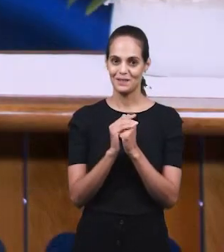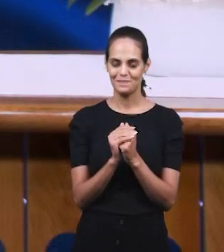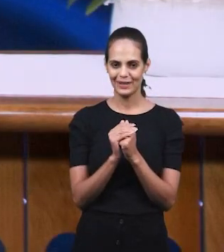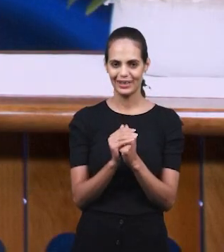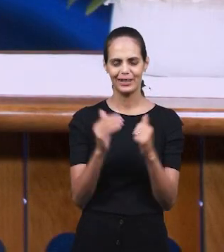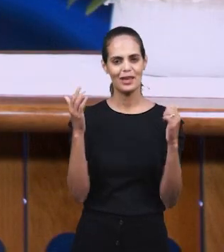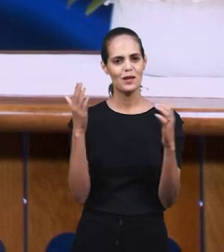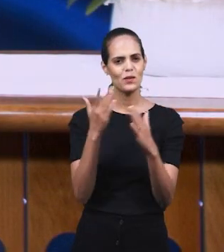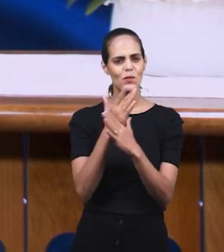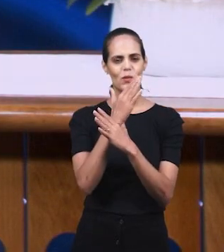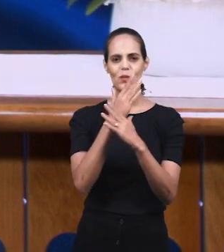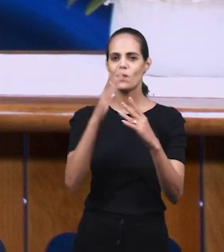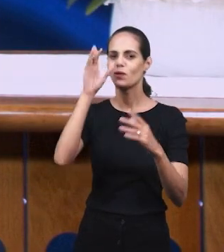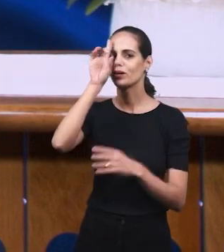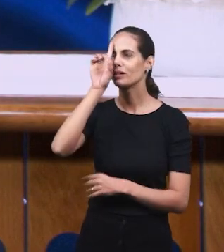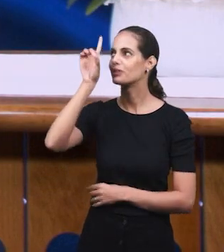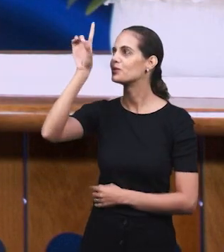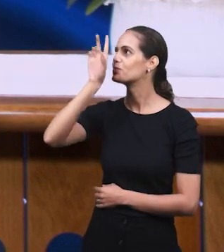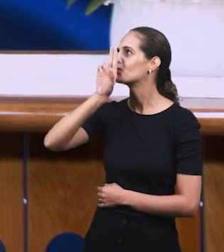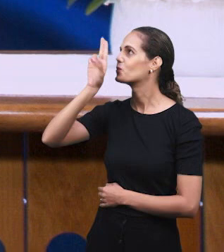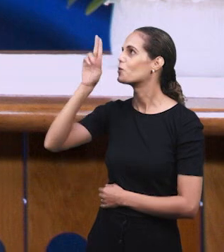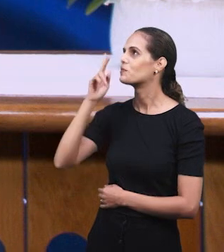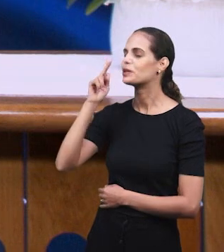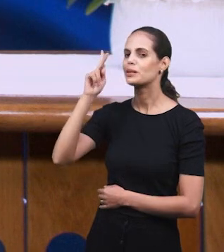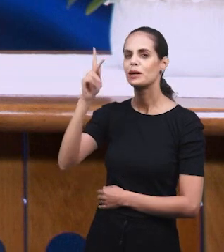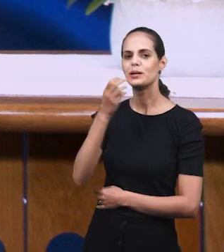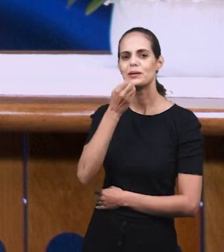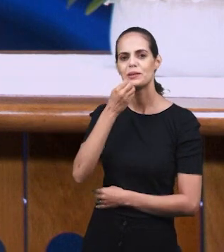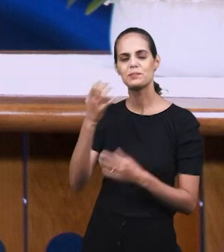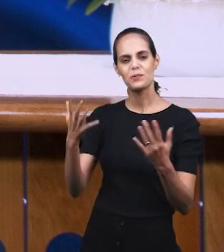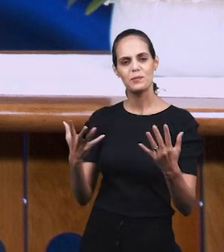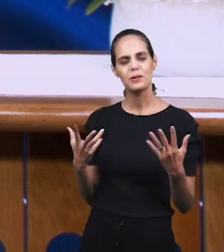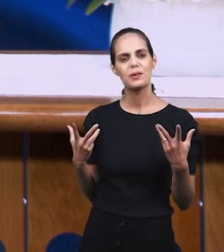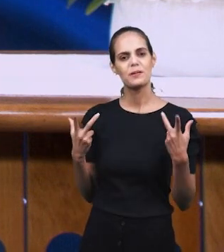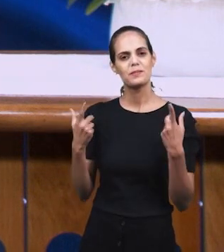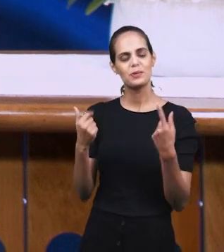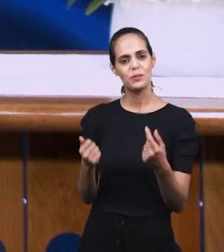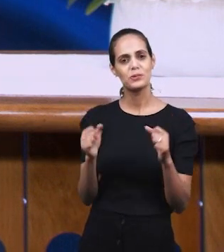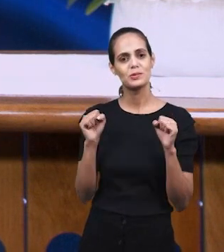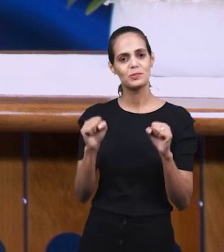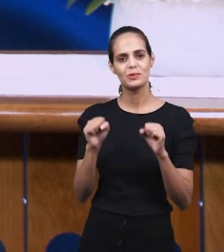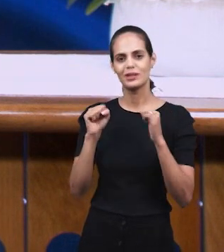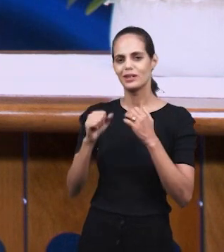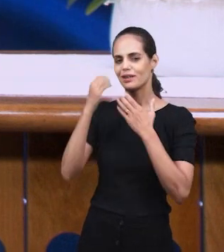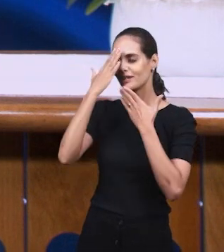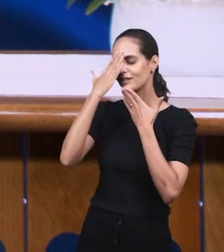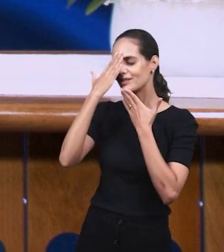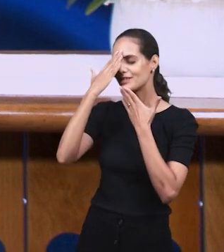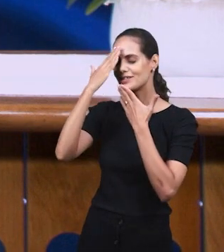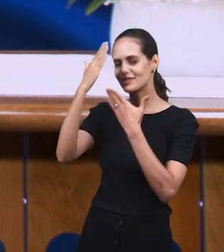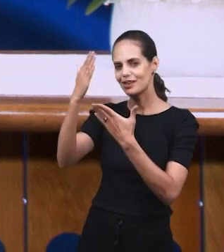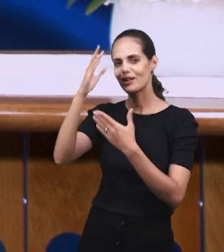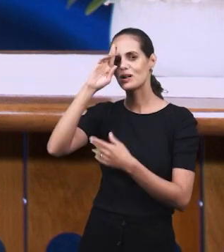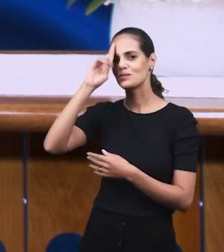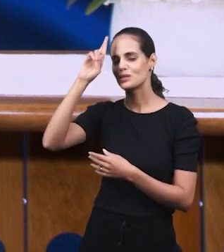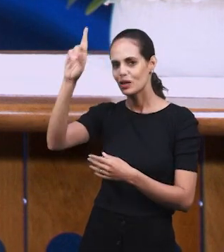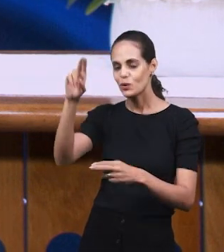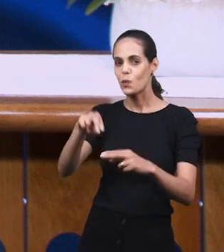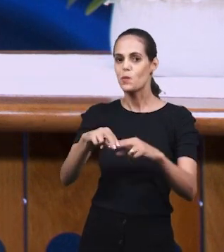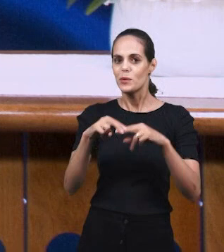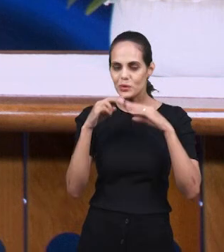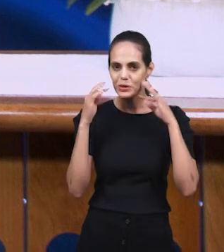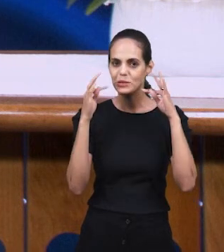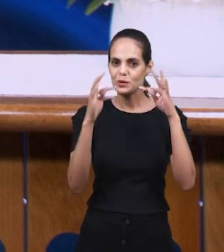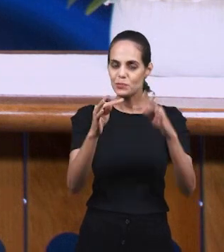Слава, да будет воздана имени нашего Господа, как чудесно, что мы можем прославлять Господа за